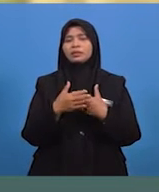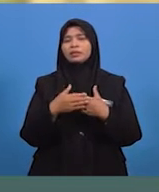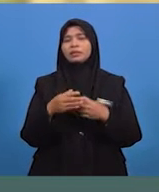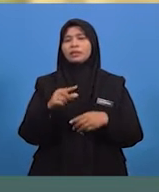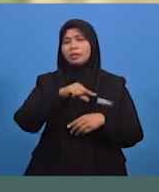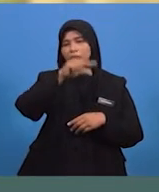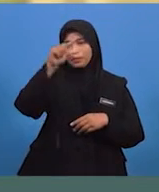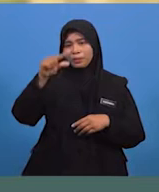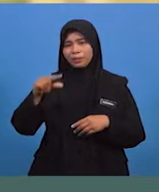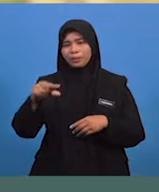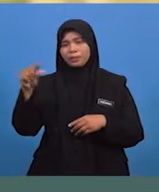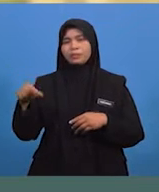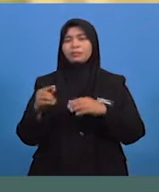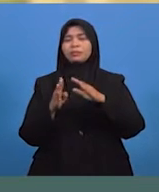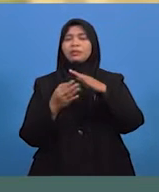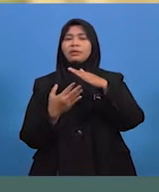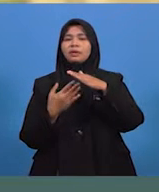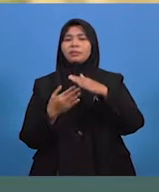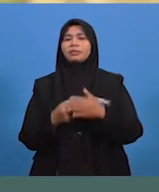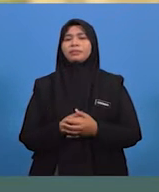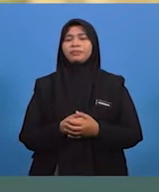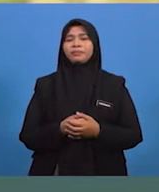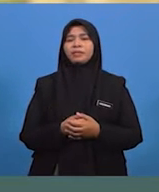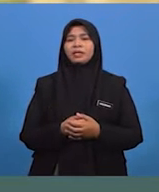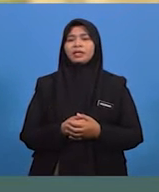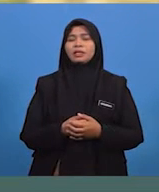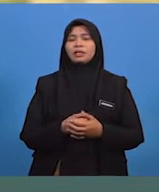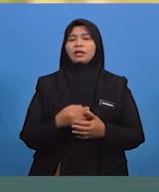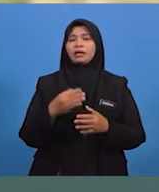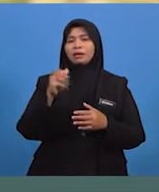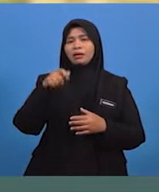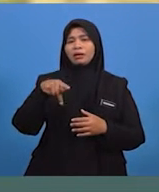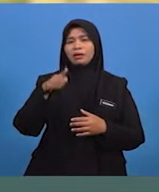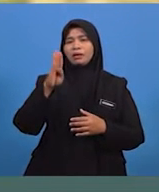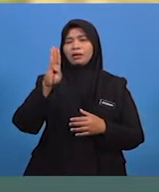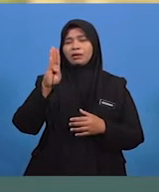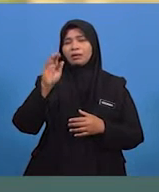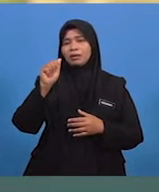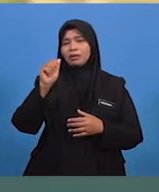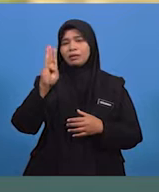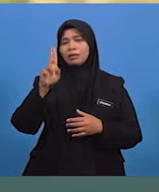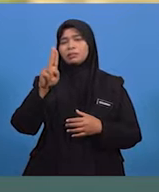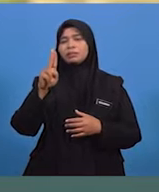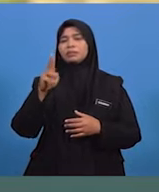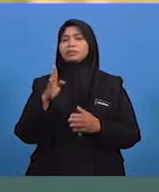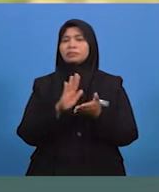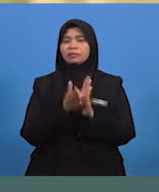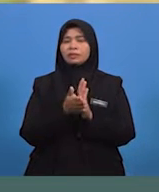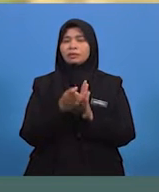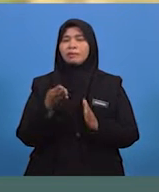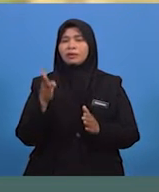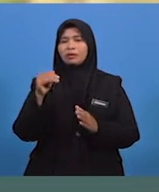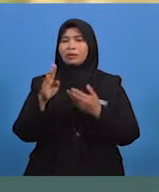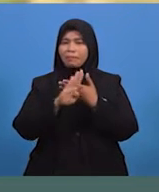yang mempunyai lapisan abu yang tebal. Lapisan abu ini menjadi satu bahan yang